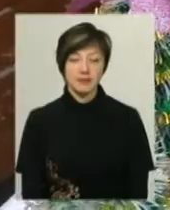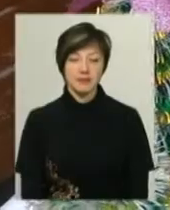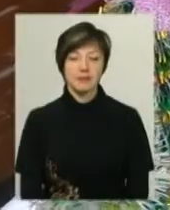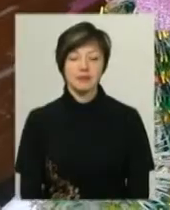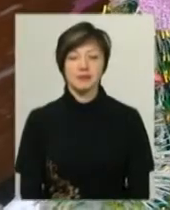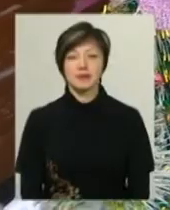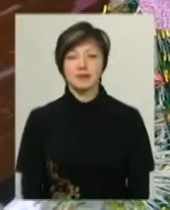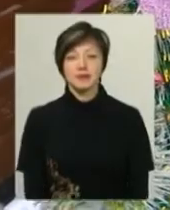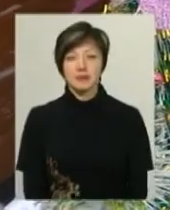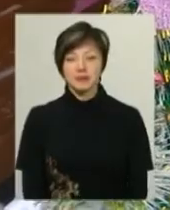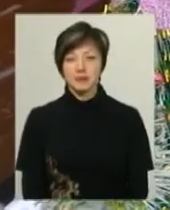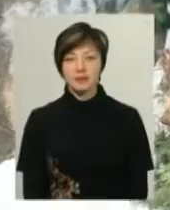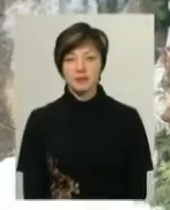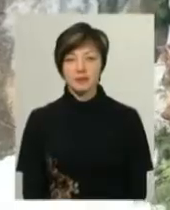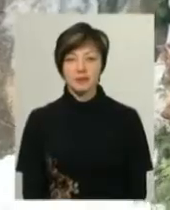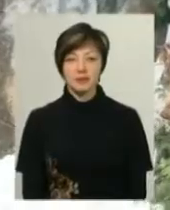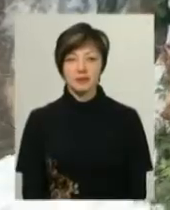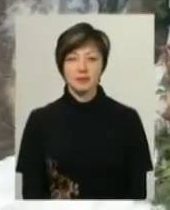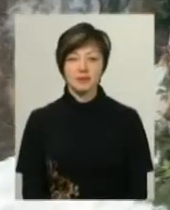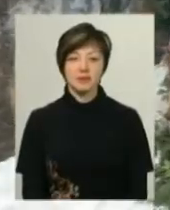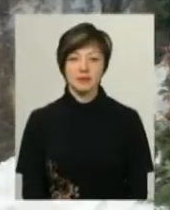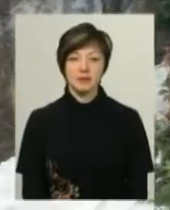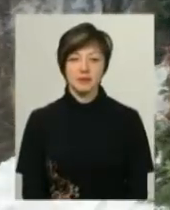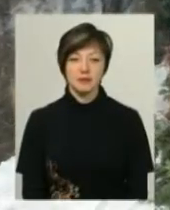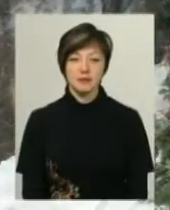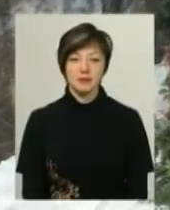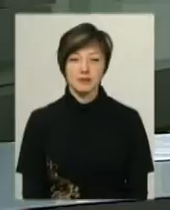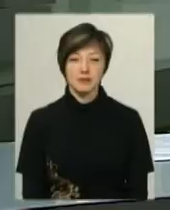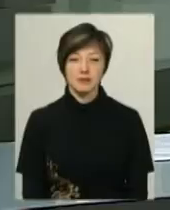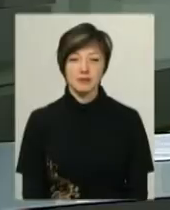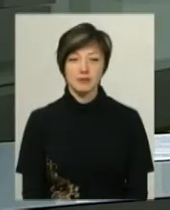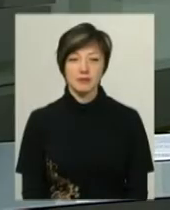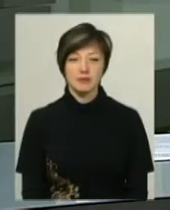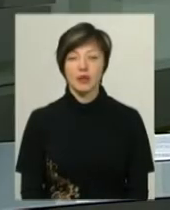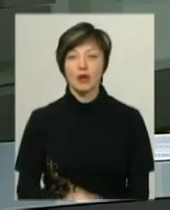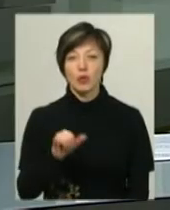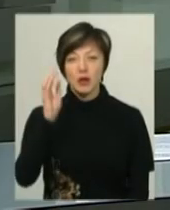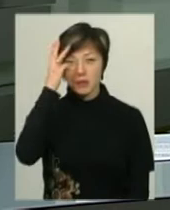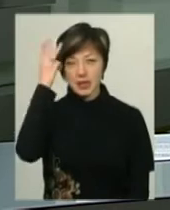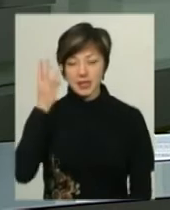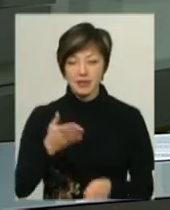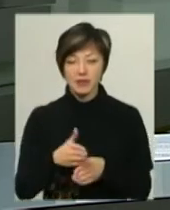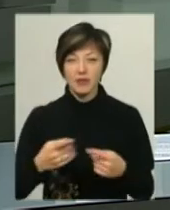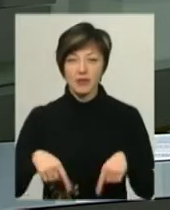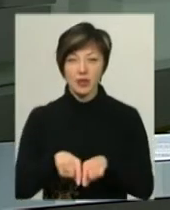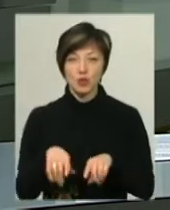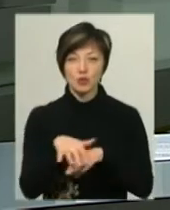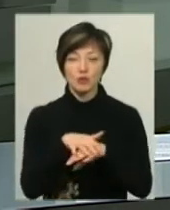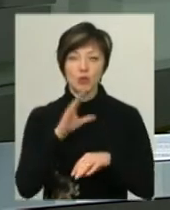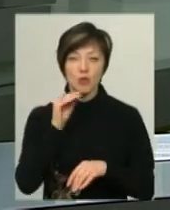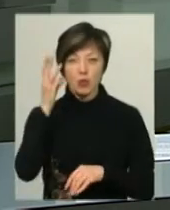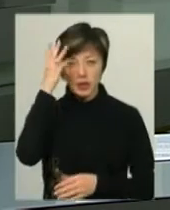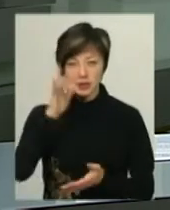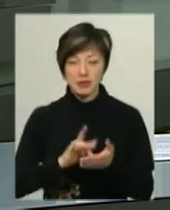Вікторія Зелінська, Олександр Горішевський, новини Поділя Центр У Хмельницькій філії суспільного мовлення Поділя